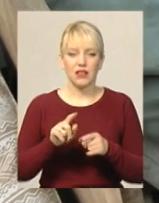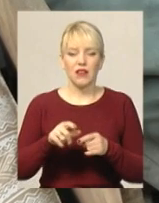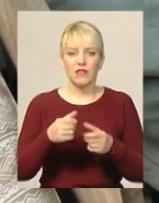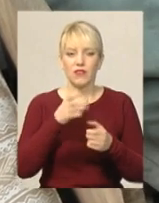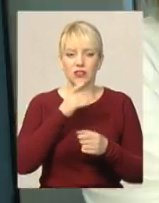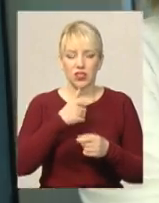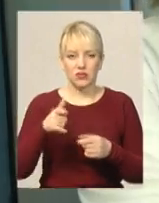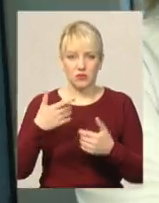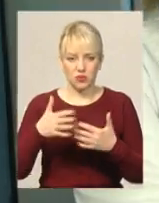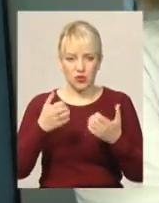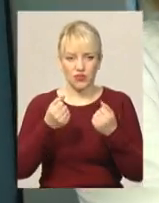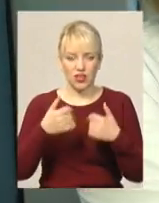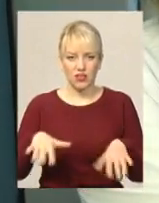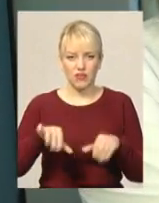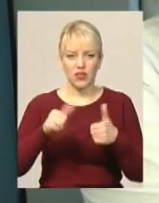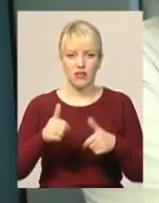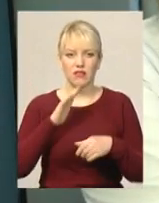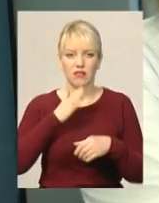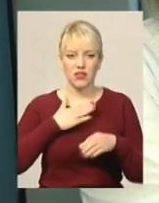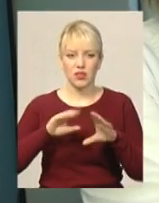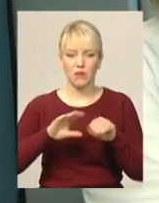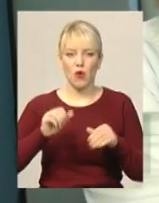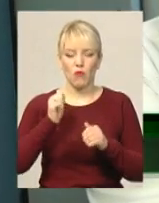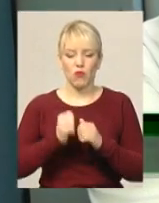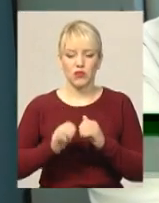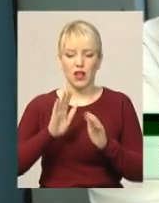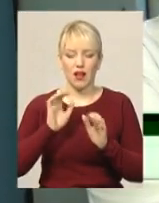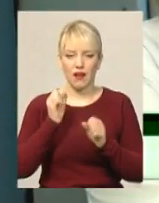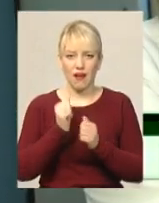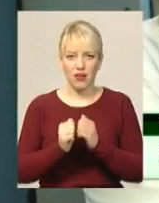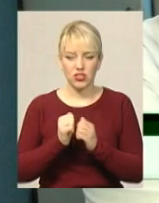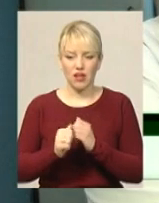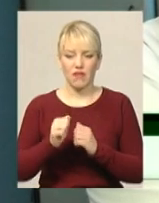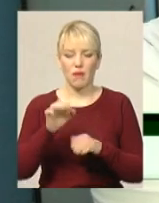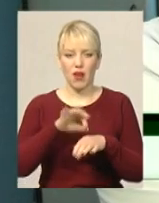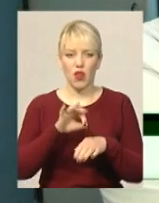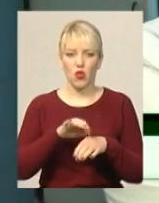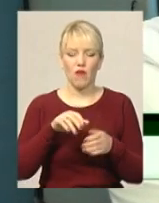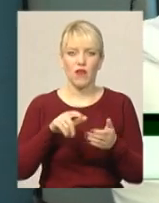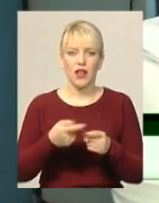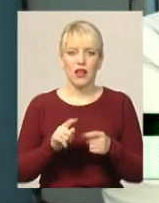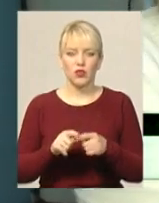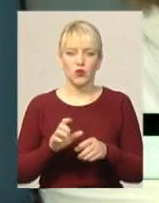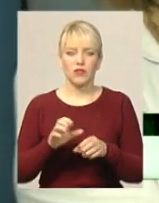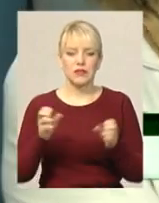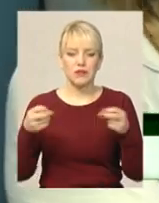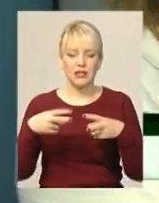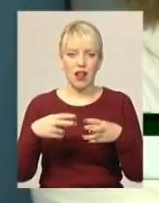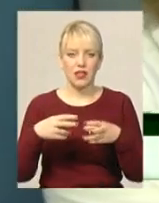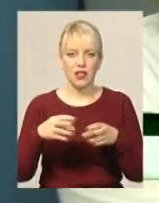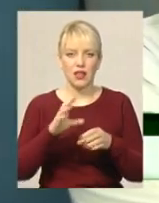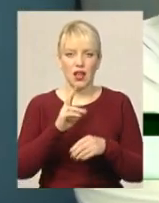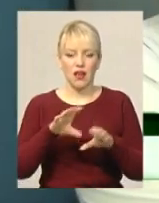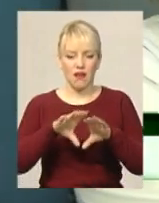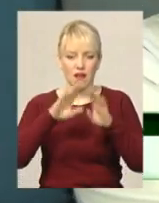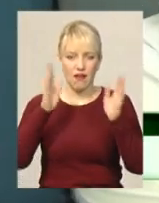втрачають вигляд Наші матраси після кожного лікарного йдуть в дезкамеру Так положено, це інфекційне відділення Тому ось лікарний